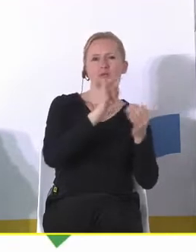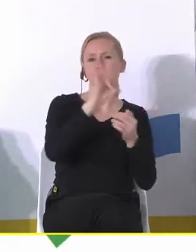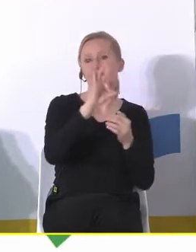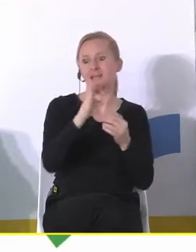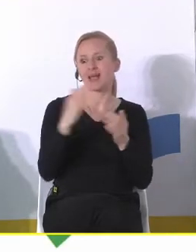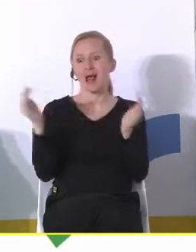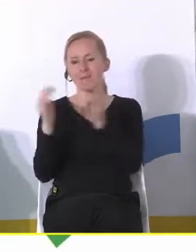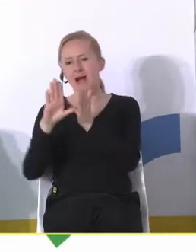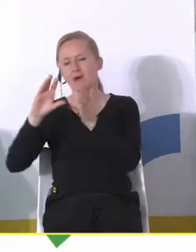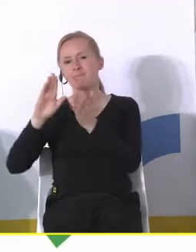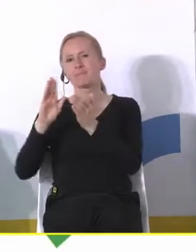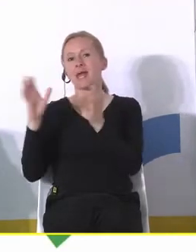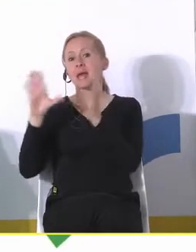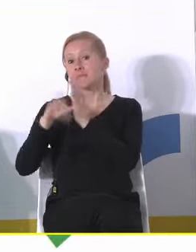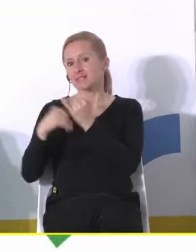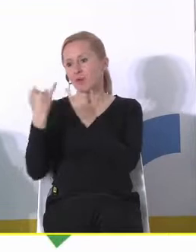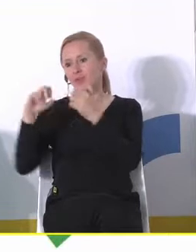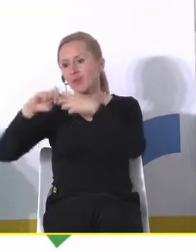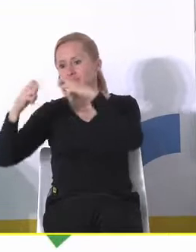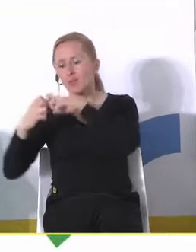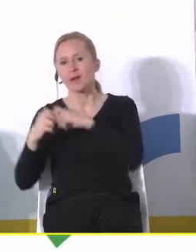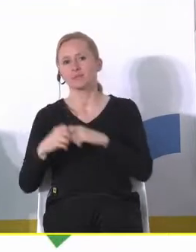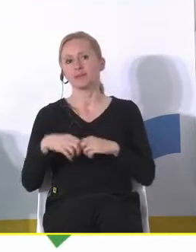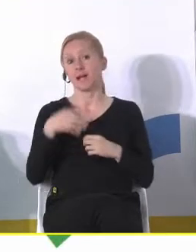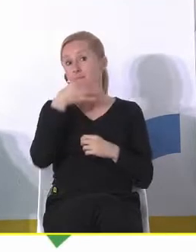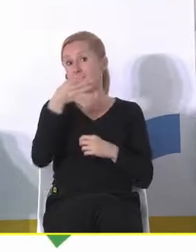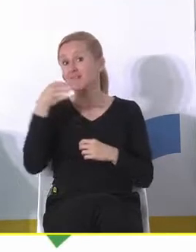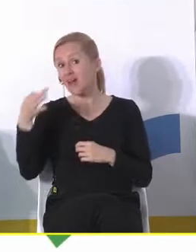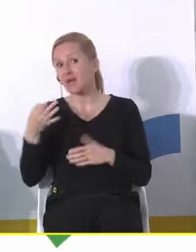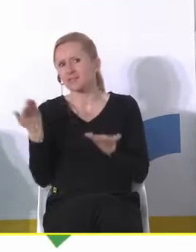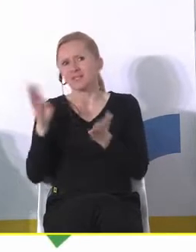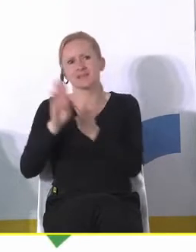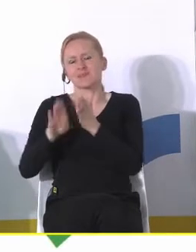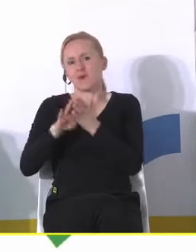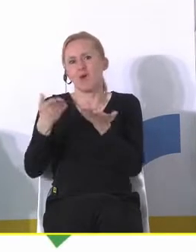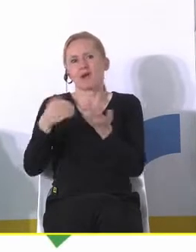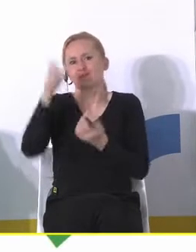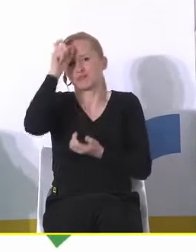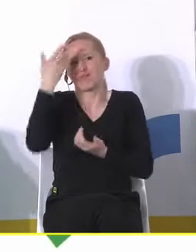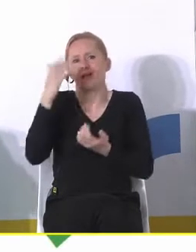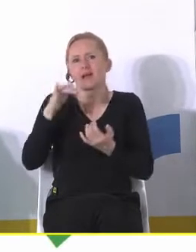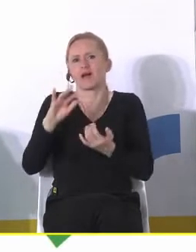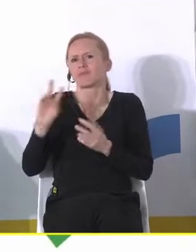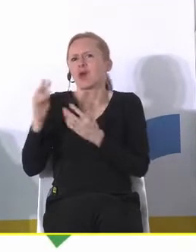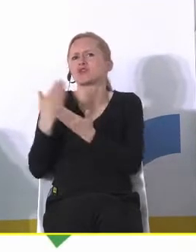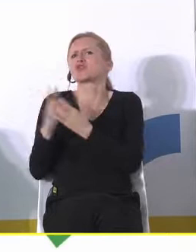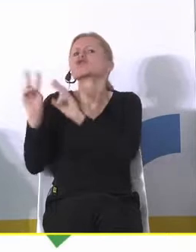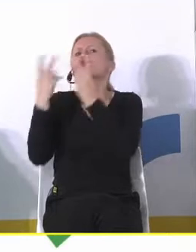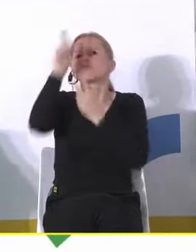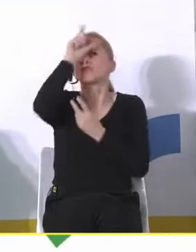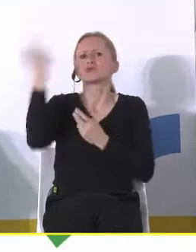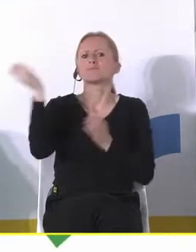inna kategoria problemów, ale jak się zapytał takiego zwykłego samorządowca, no skąd się ci ludzie tutaj u Was, którzy